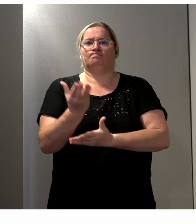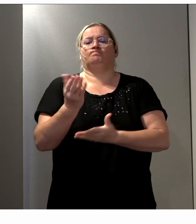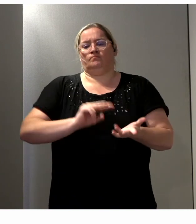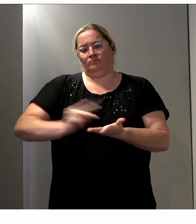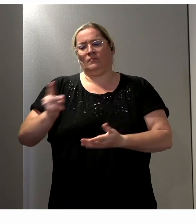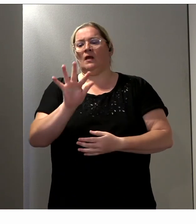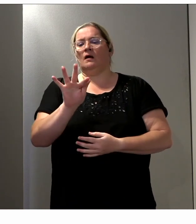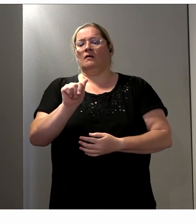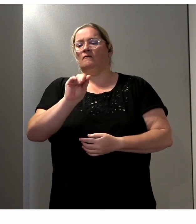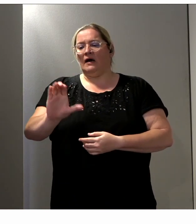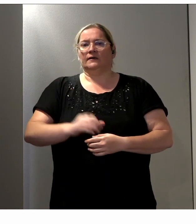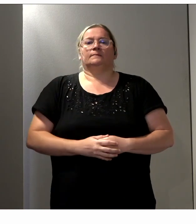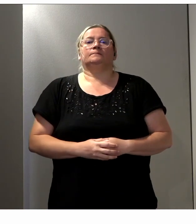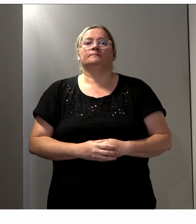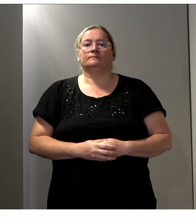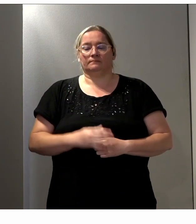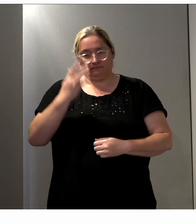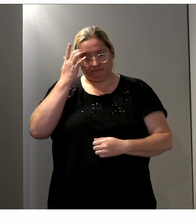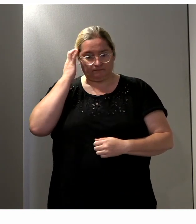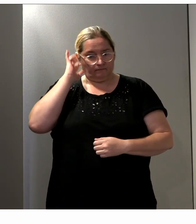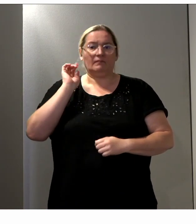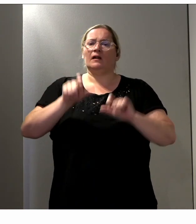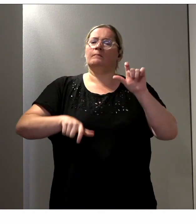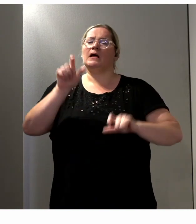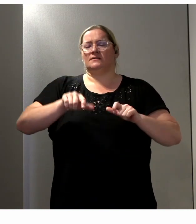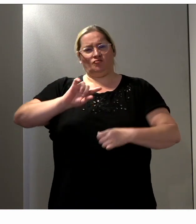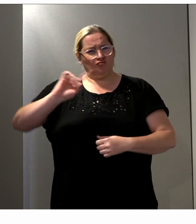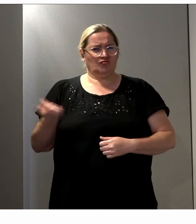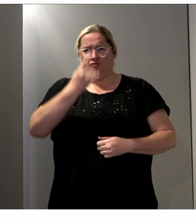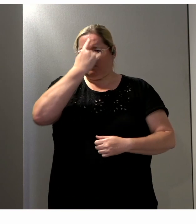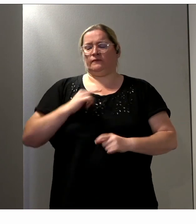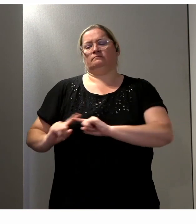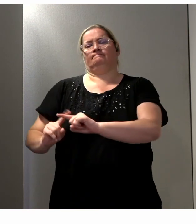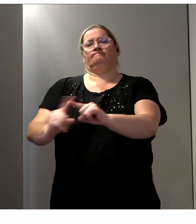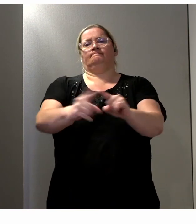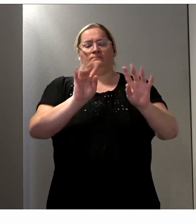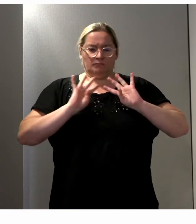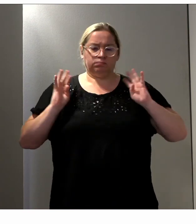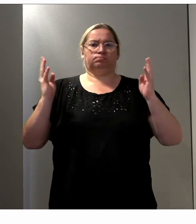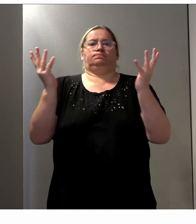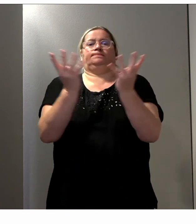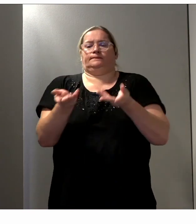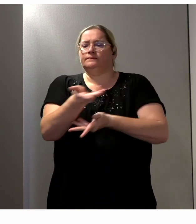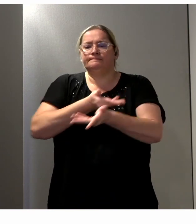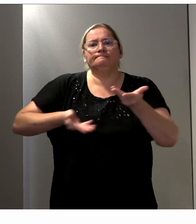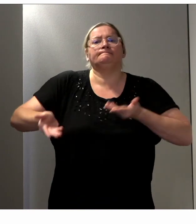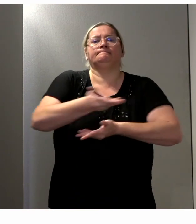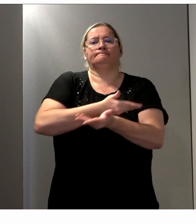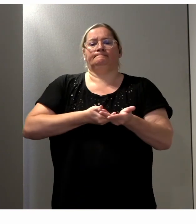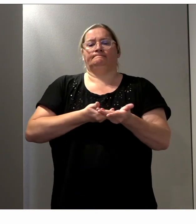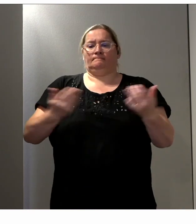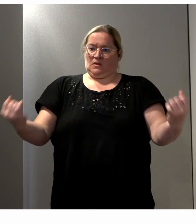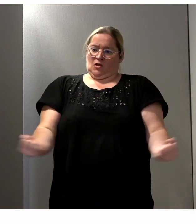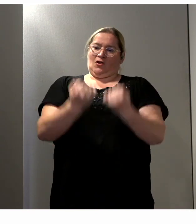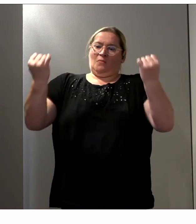Donc l'idée, c'est vraiment de mettre l'ensemble des acteurs autour de la table et d'essayer de définir un peu ce que pourrait être la